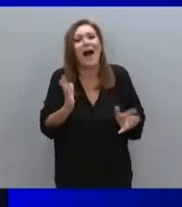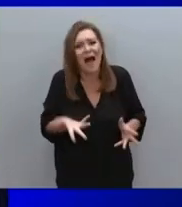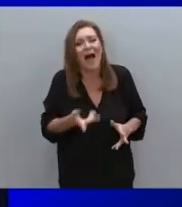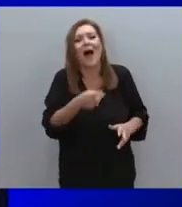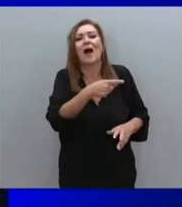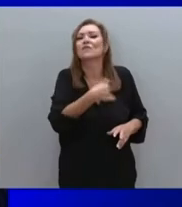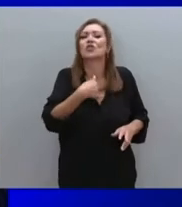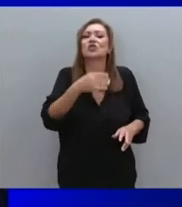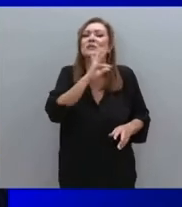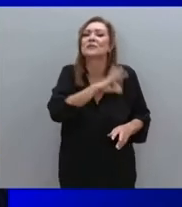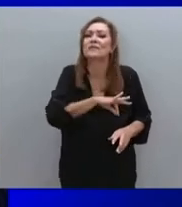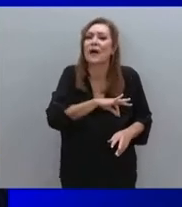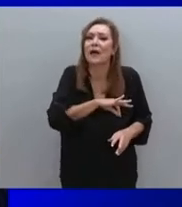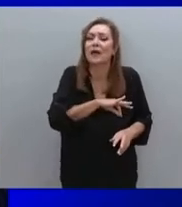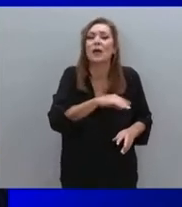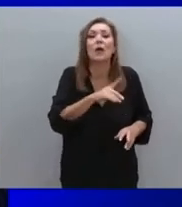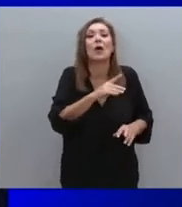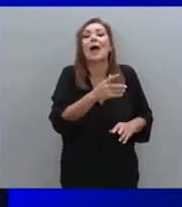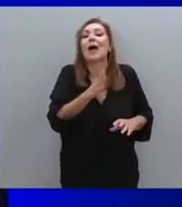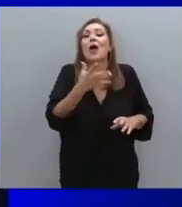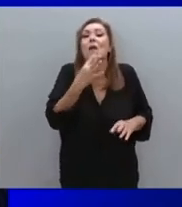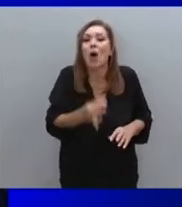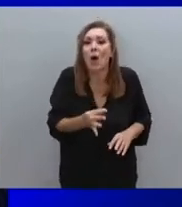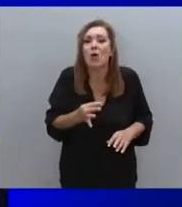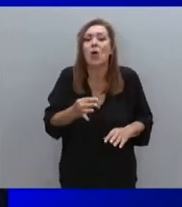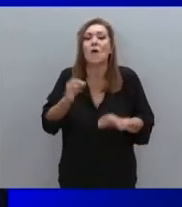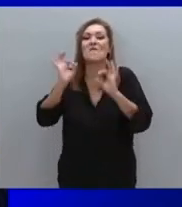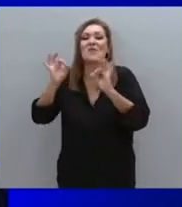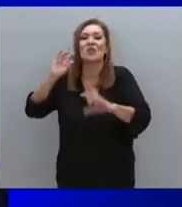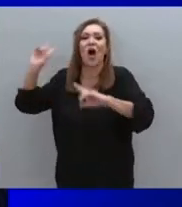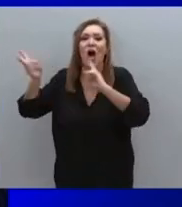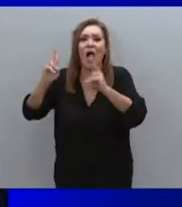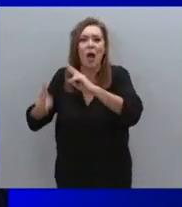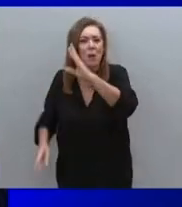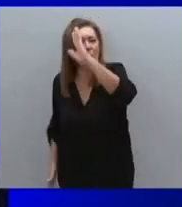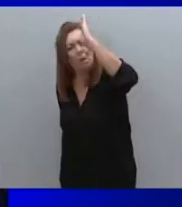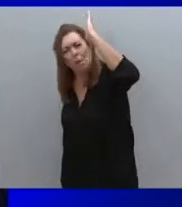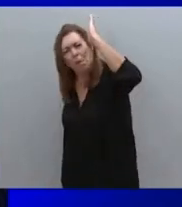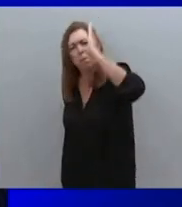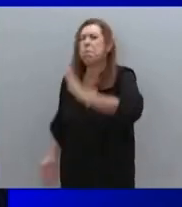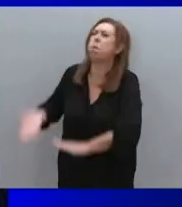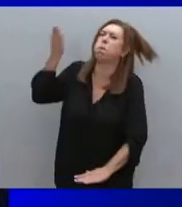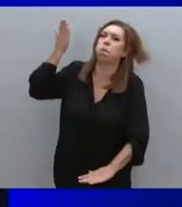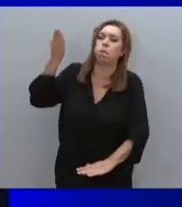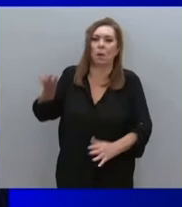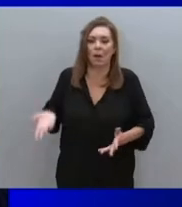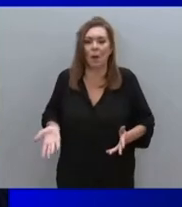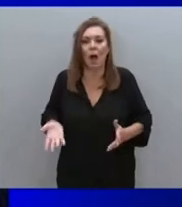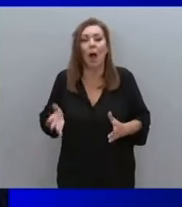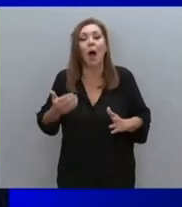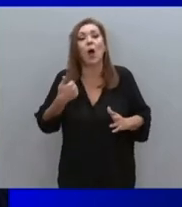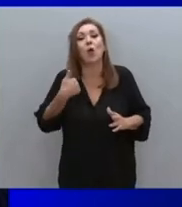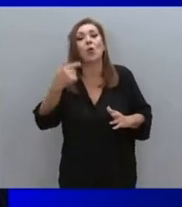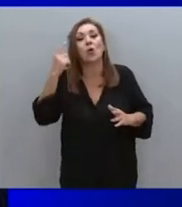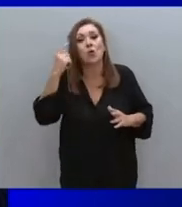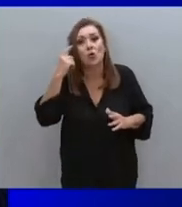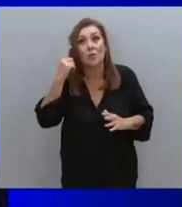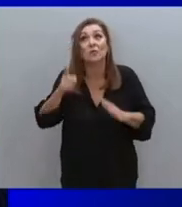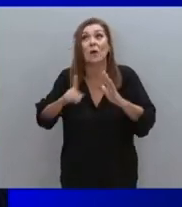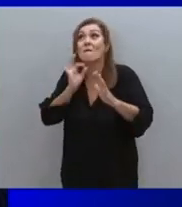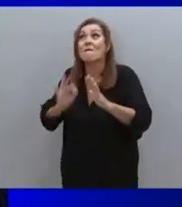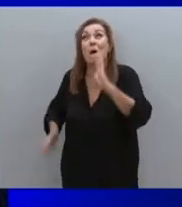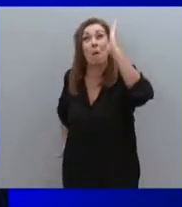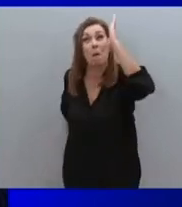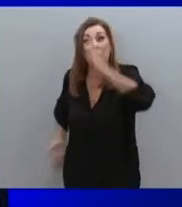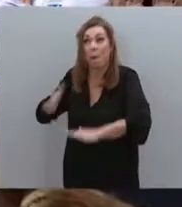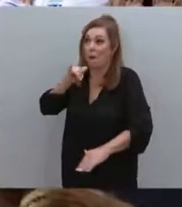μόνο όσο οι τιμές του φυσικού αερίου είναι στα εξωφρενικά επίπεδα που βρίσκονται σήμερα. Θεωρώ δεδομένου ότι δεν μπορούν να μείνουν σε αυτά